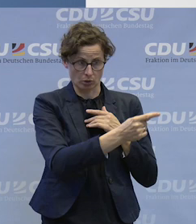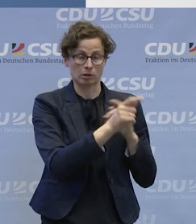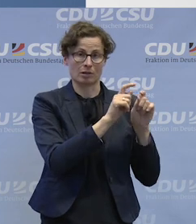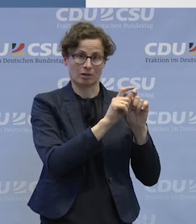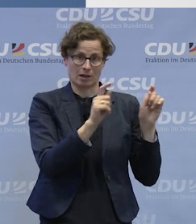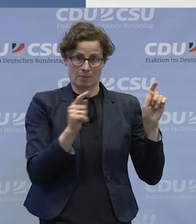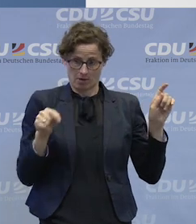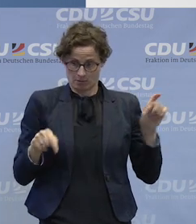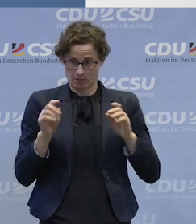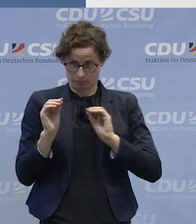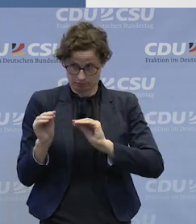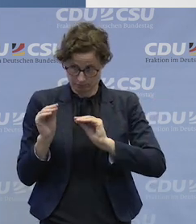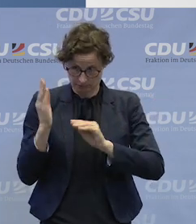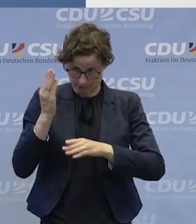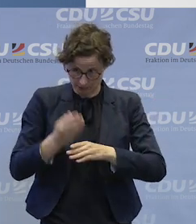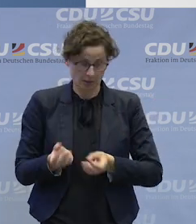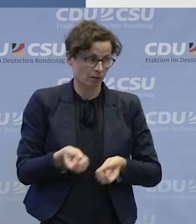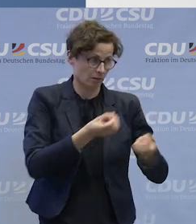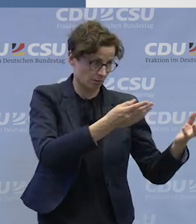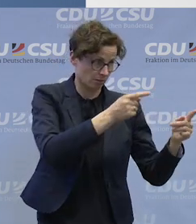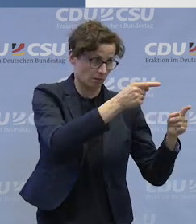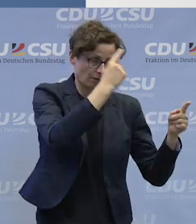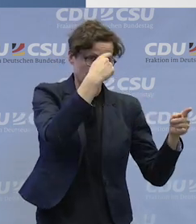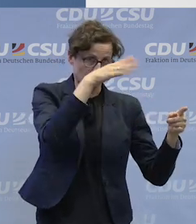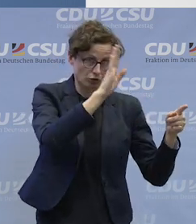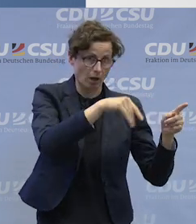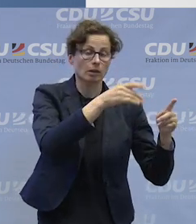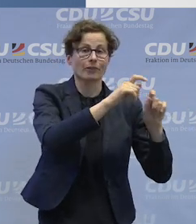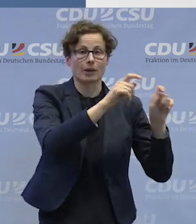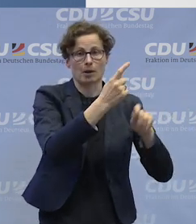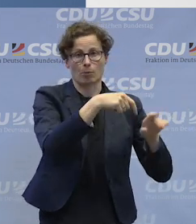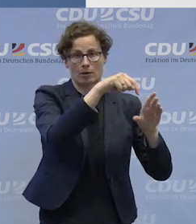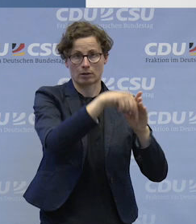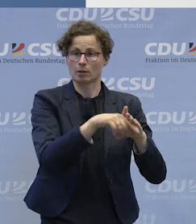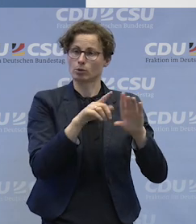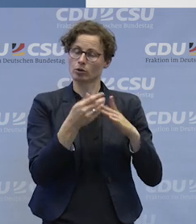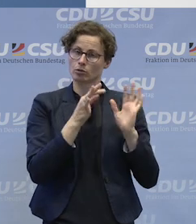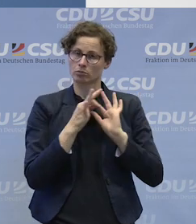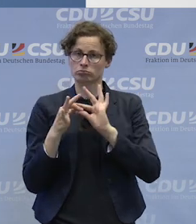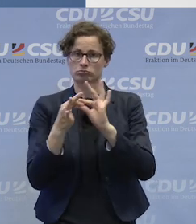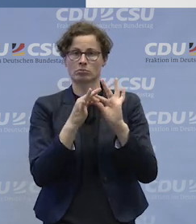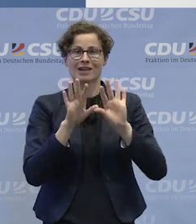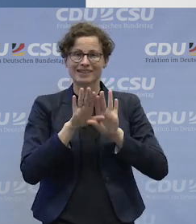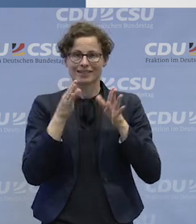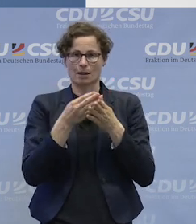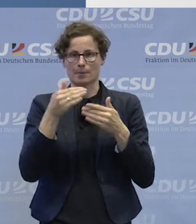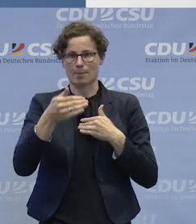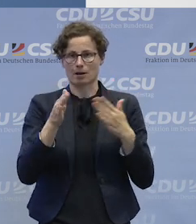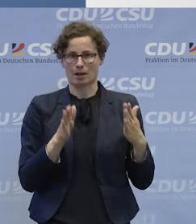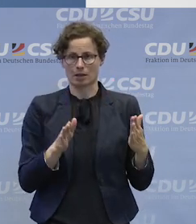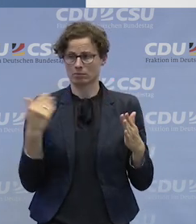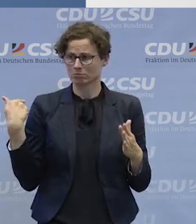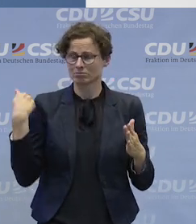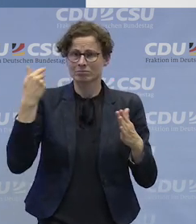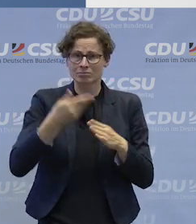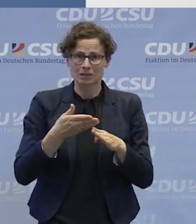aufgegriffen. Also rund um ein gutes Gesamtpaket, wo unsere Teilnehmer, ja, das ist einfach die Erfahrung, total happy sind,